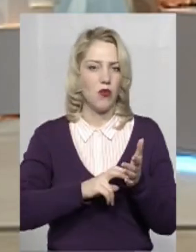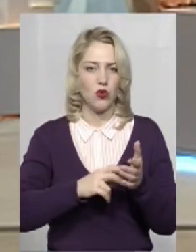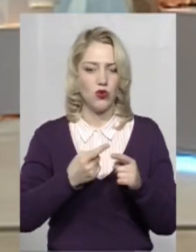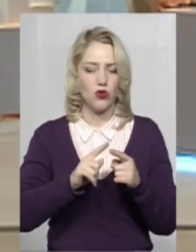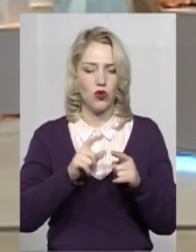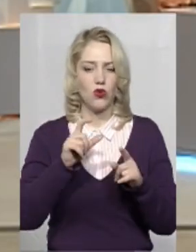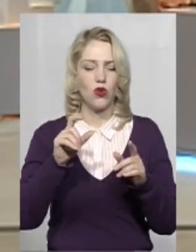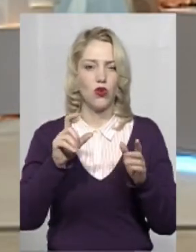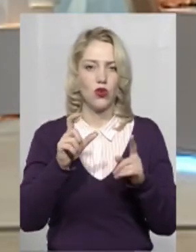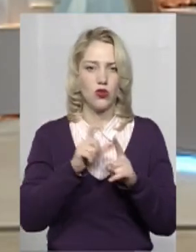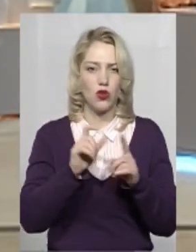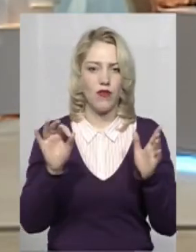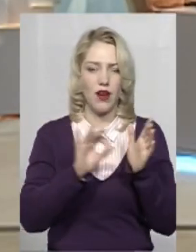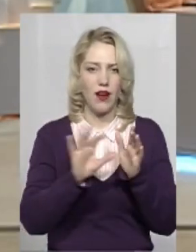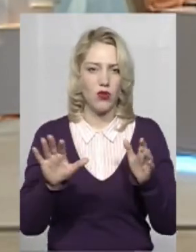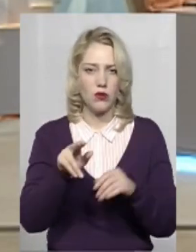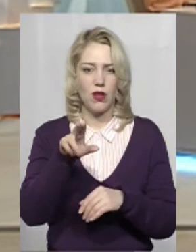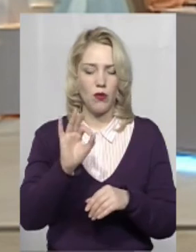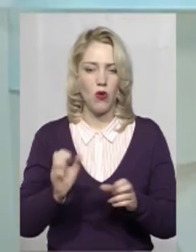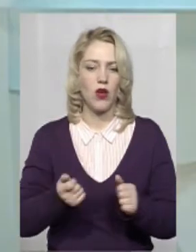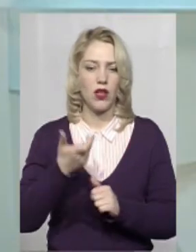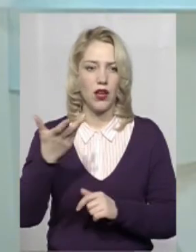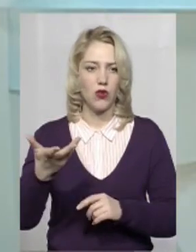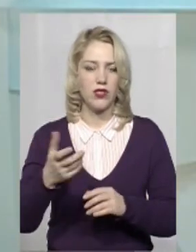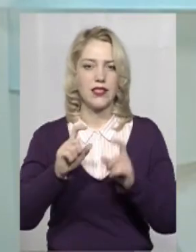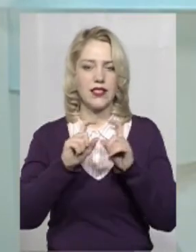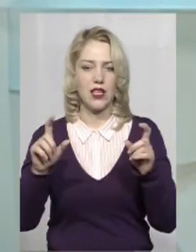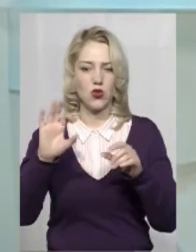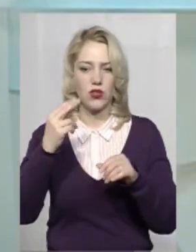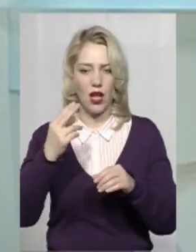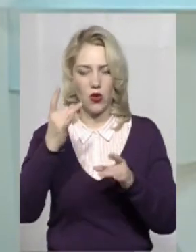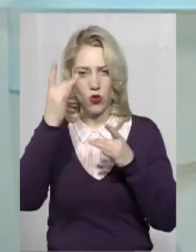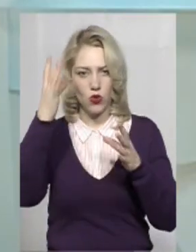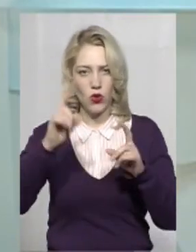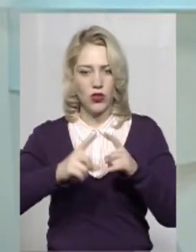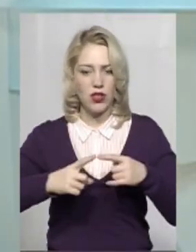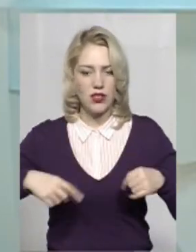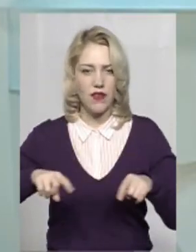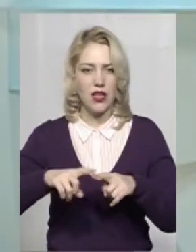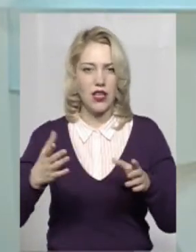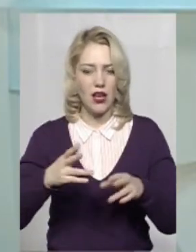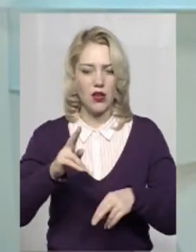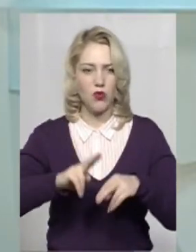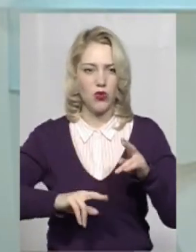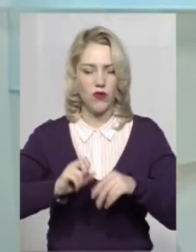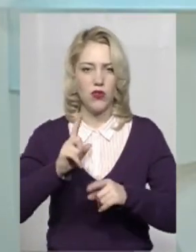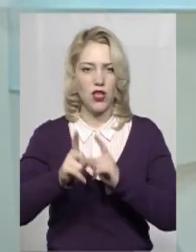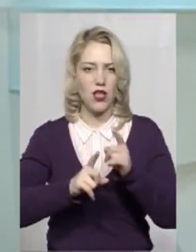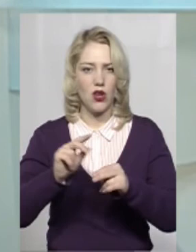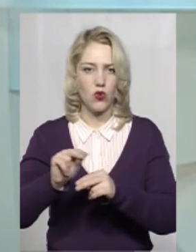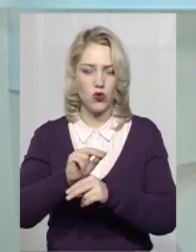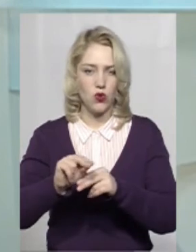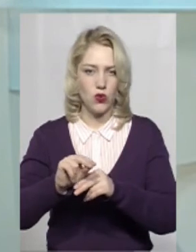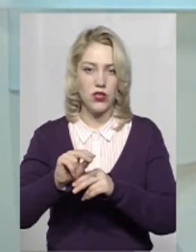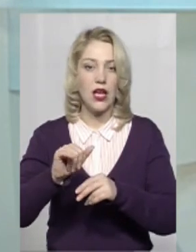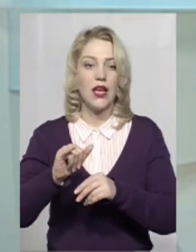рекордсмен в Україні по кількості закладів соціально-культурної сфери, які будуються і які реконструюються. І,